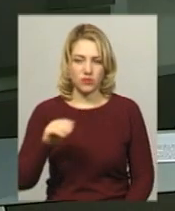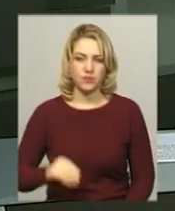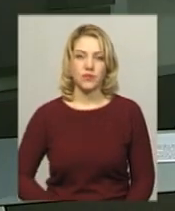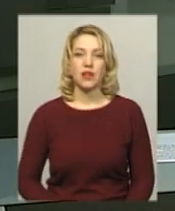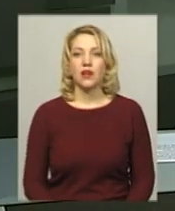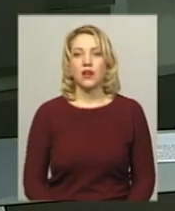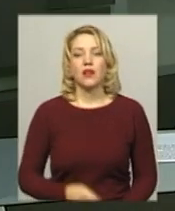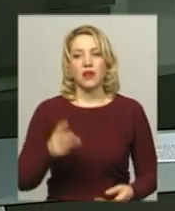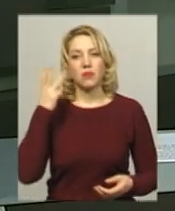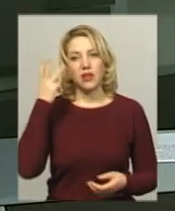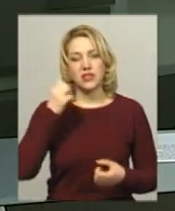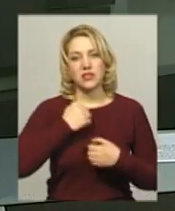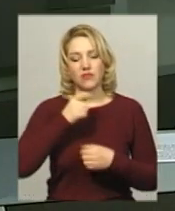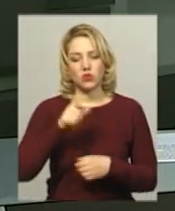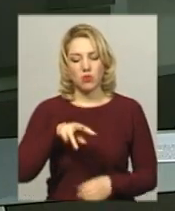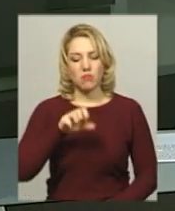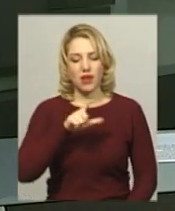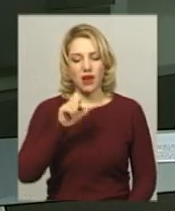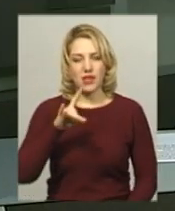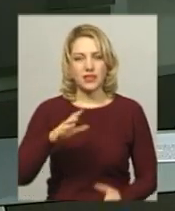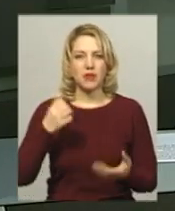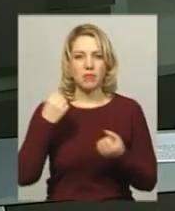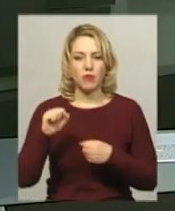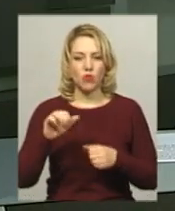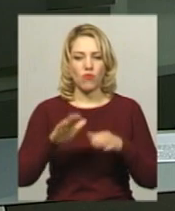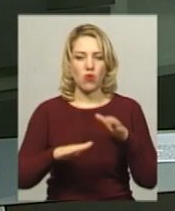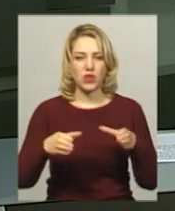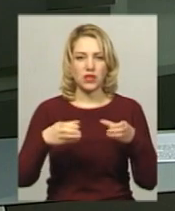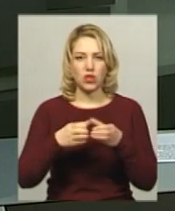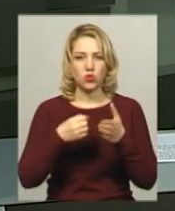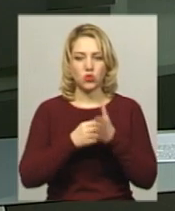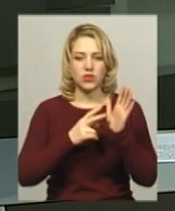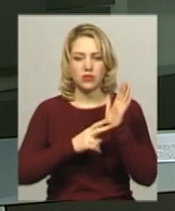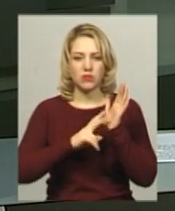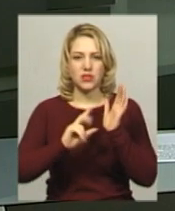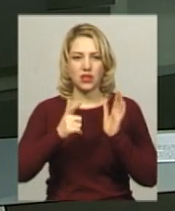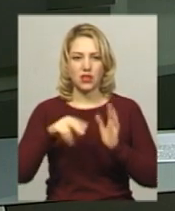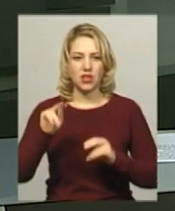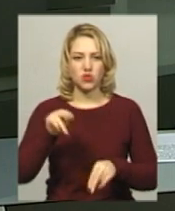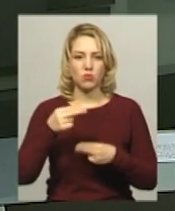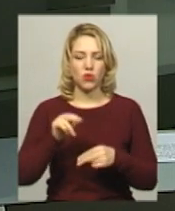Хмельницький військовий Роман Михальський переміг у ваговій категорії до 70 кілограмів на чемпіонаті.